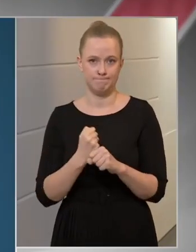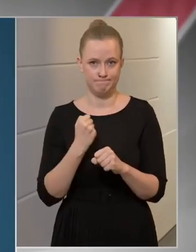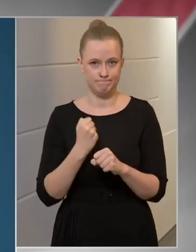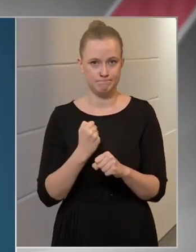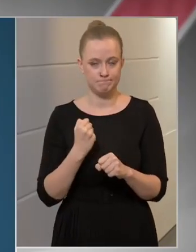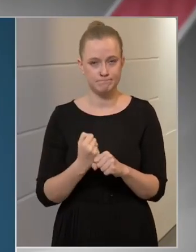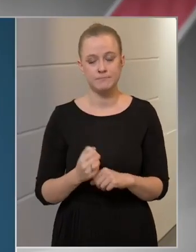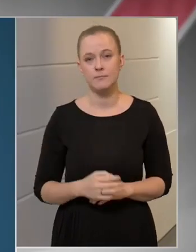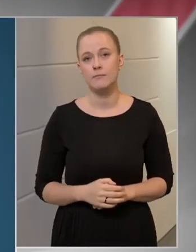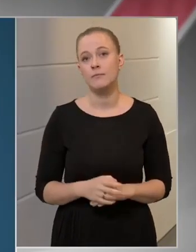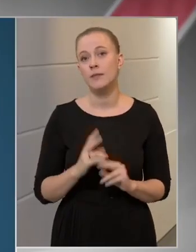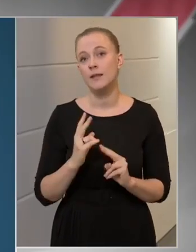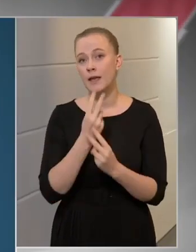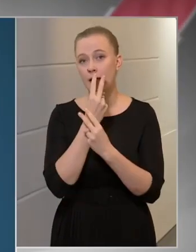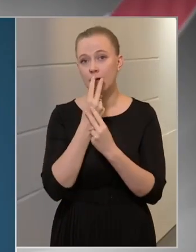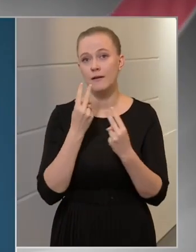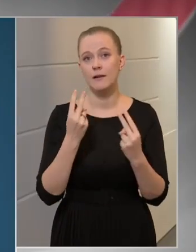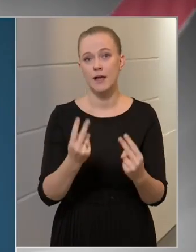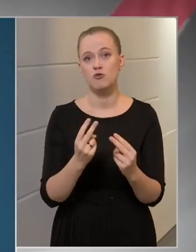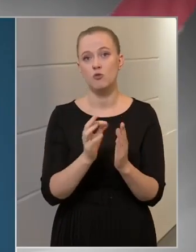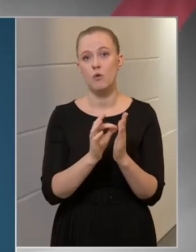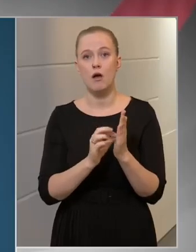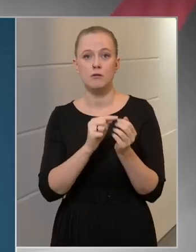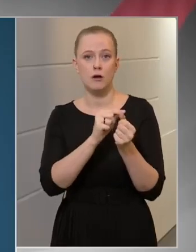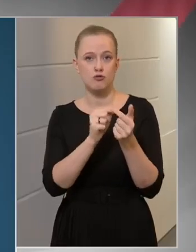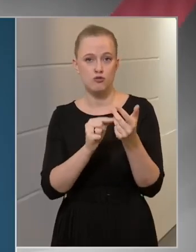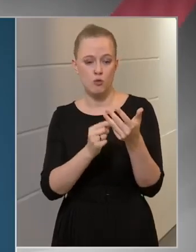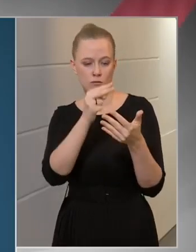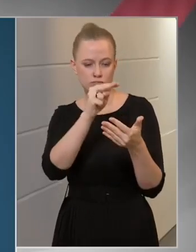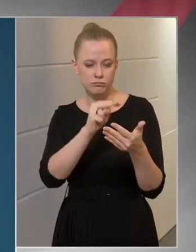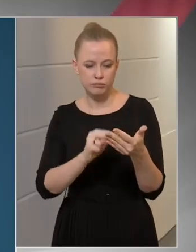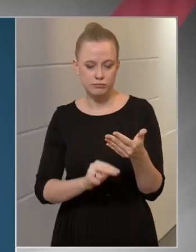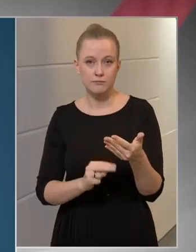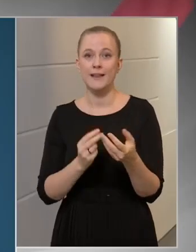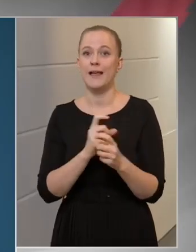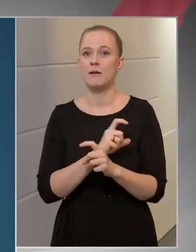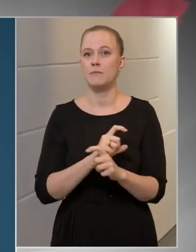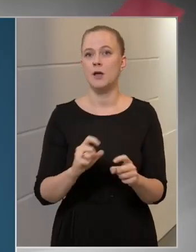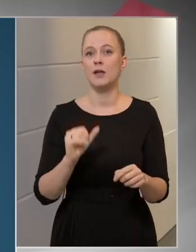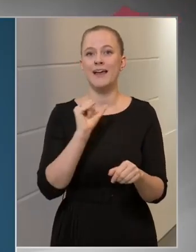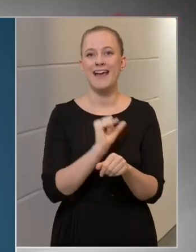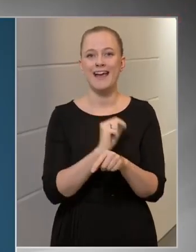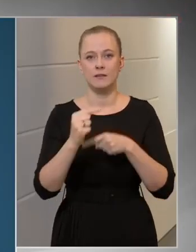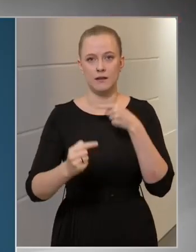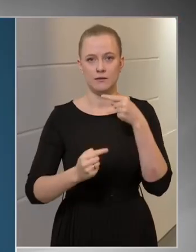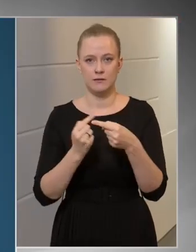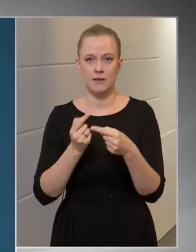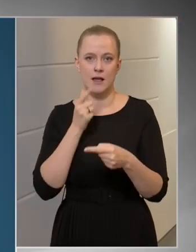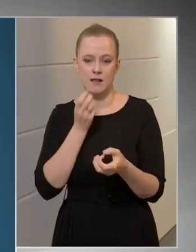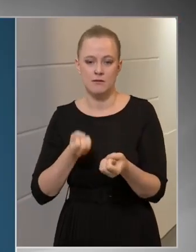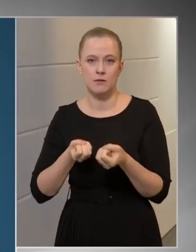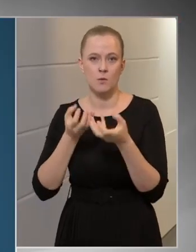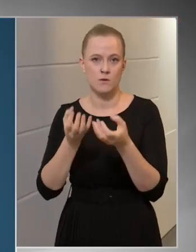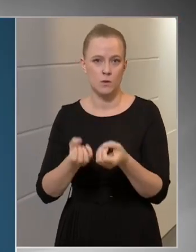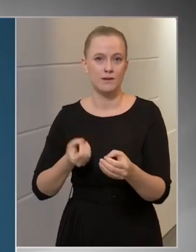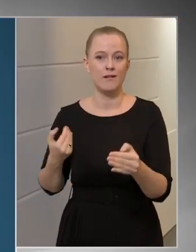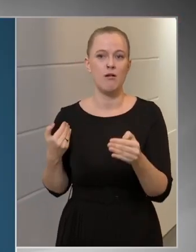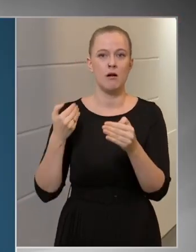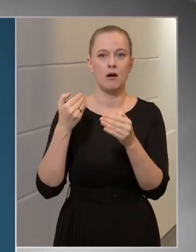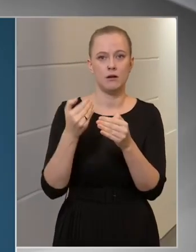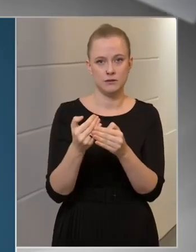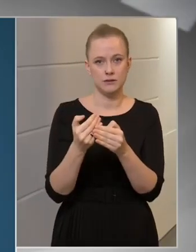Kell, hogy lássunk egy adatsort, ezért hetente fogjuk közölni az addig